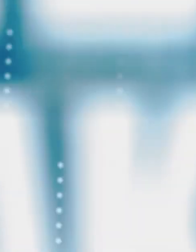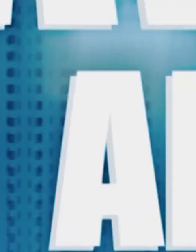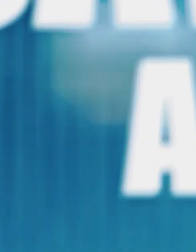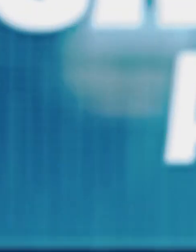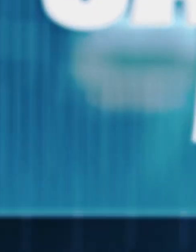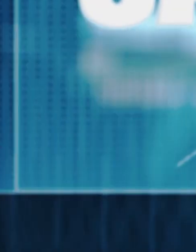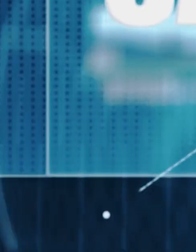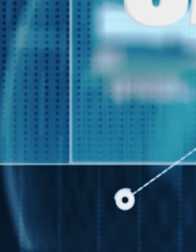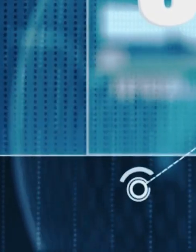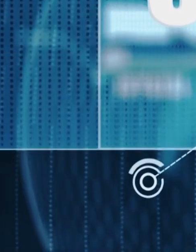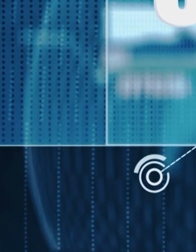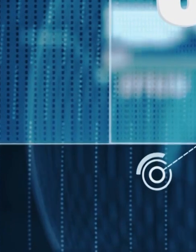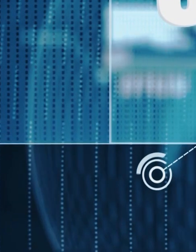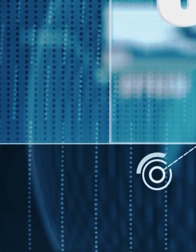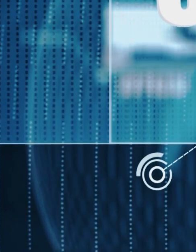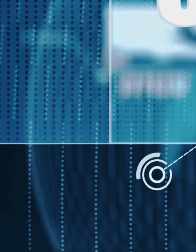Muzika